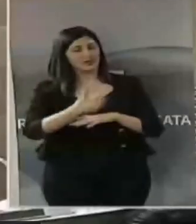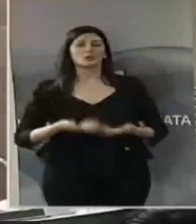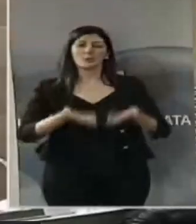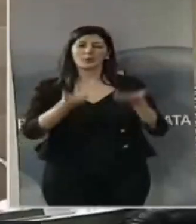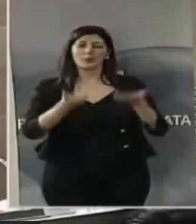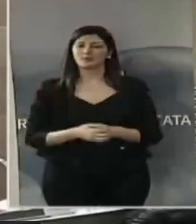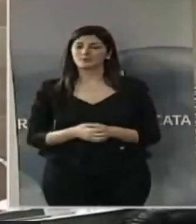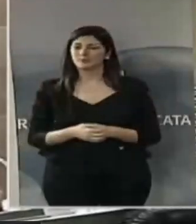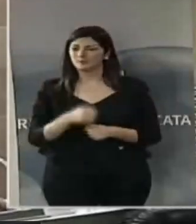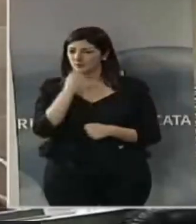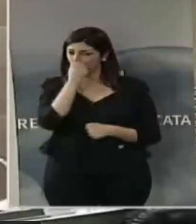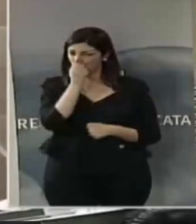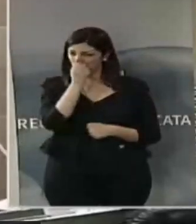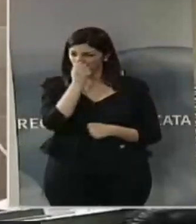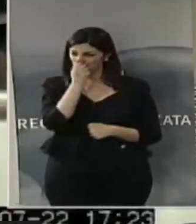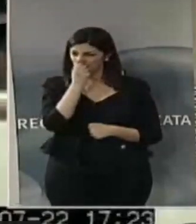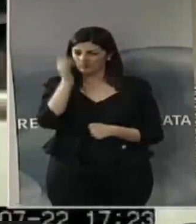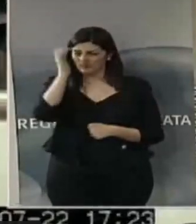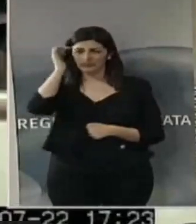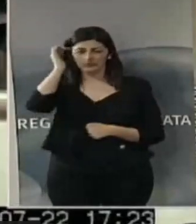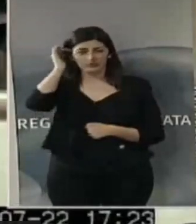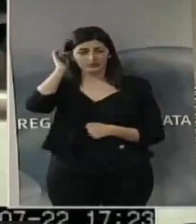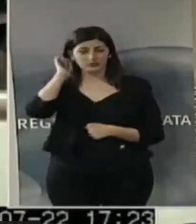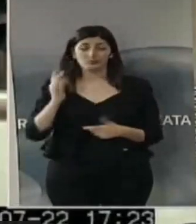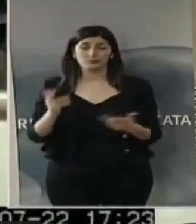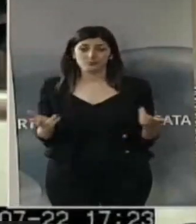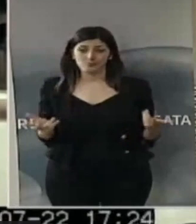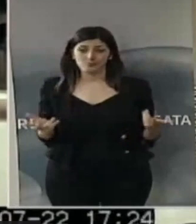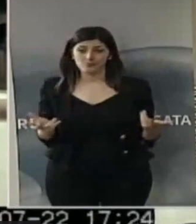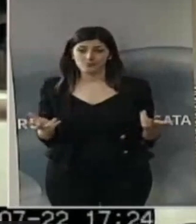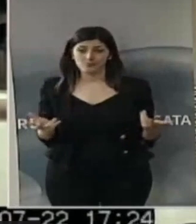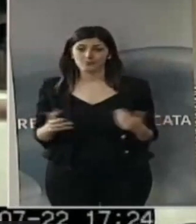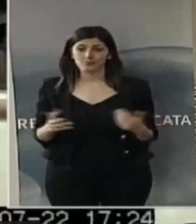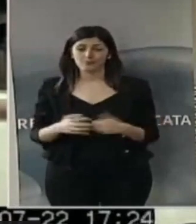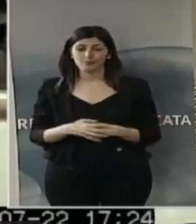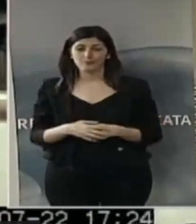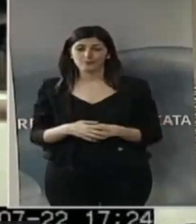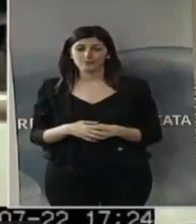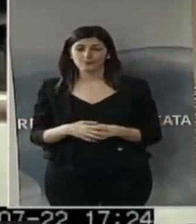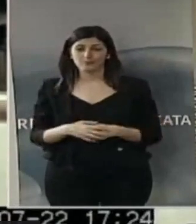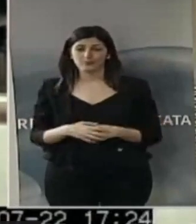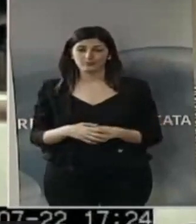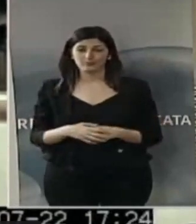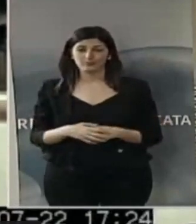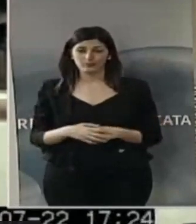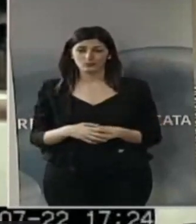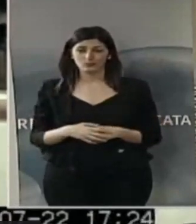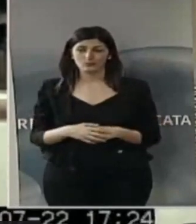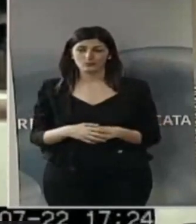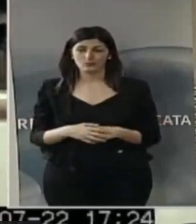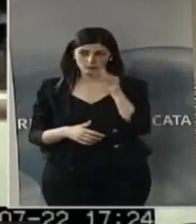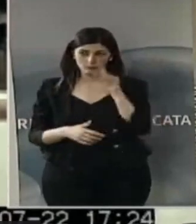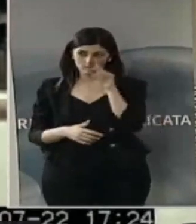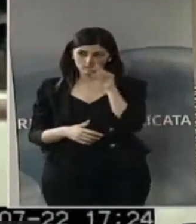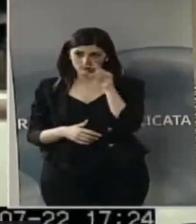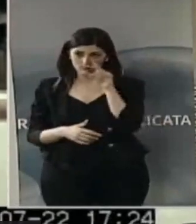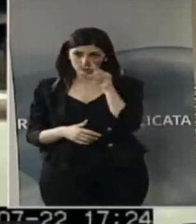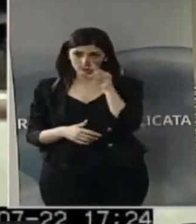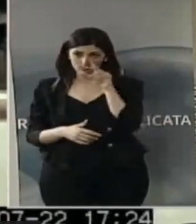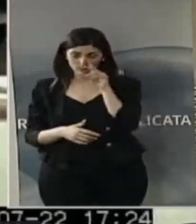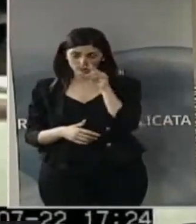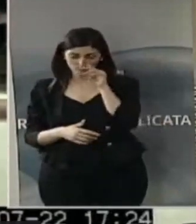Sì Presidente, approfitto, chiaramente non può essere che questa la sede per dare un